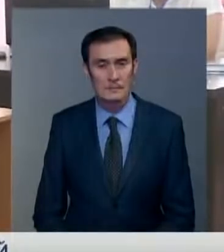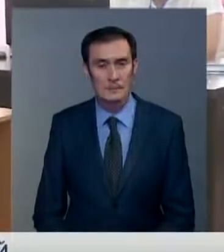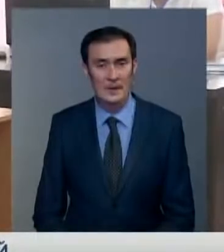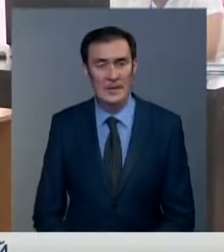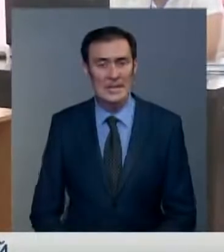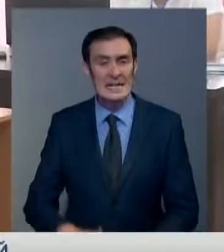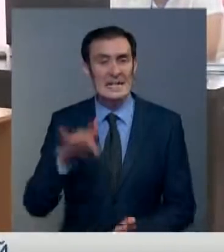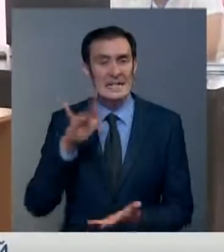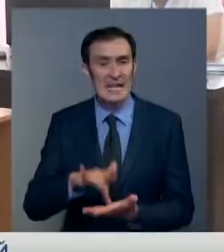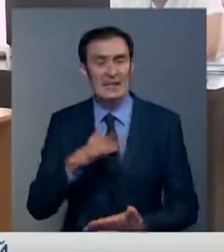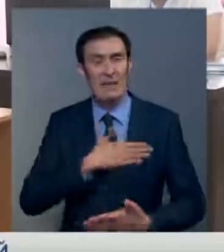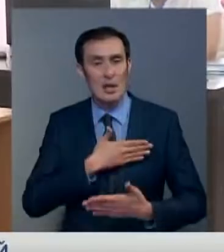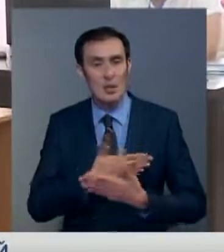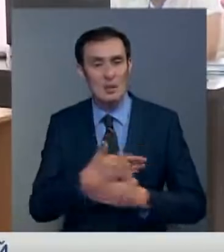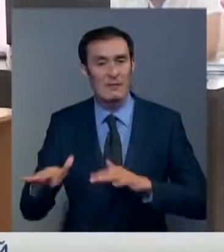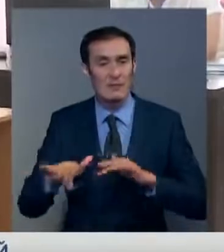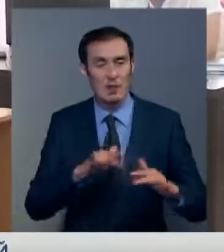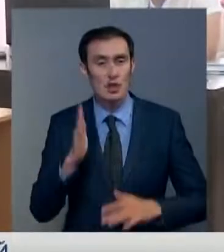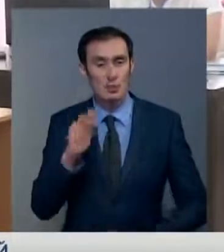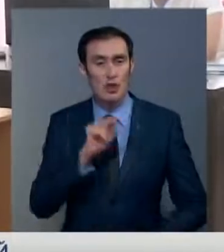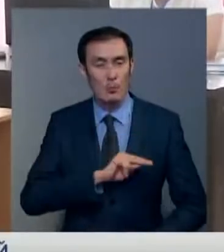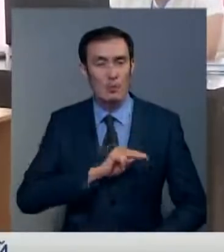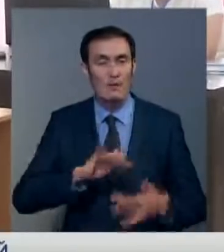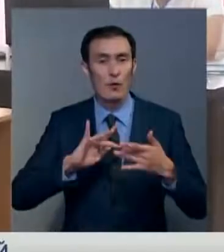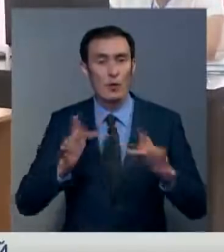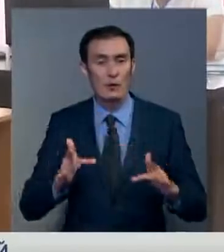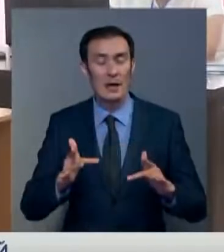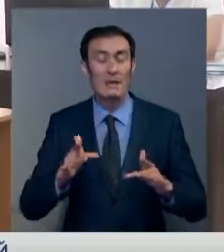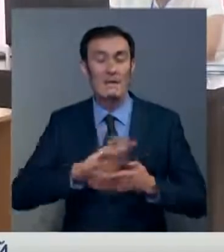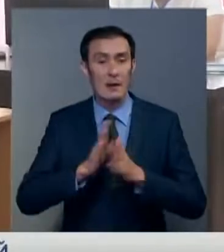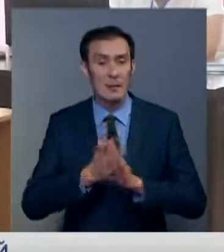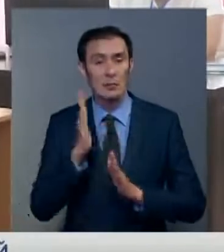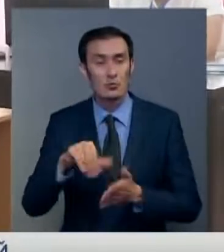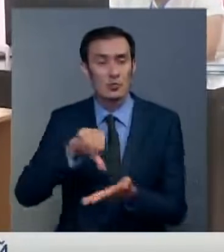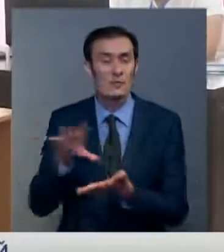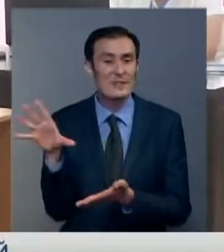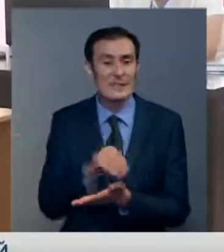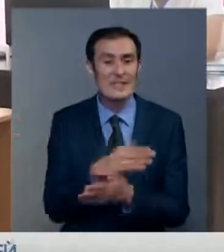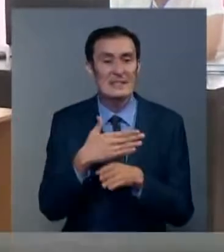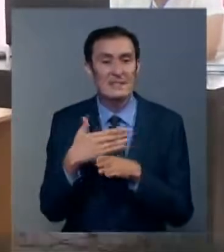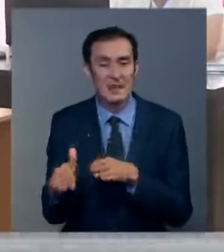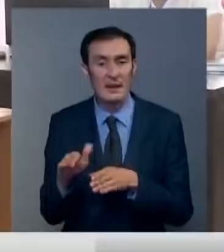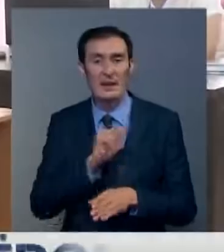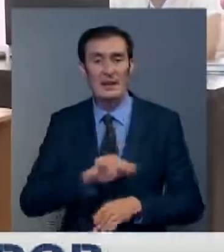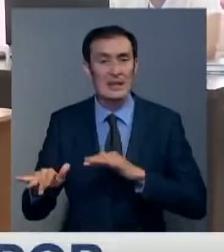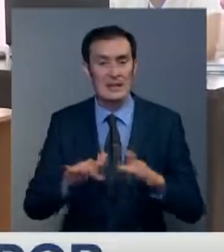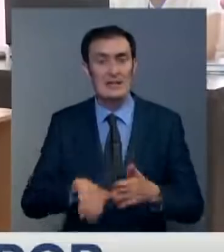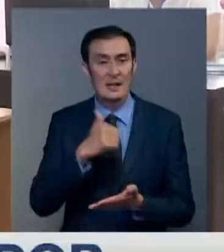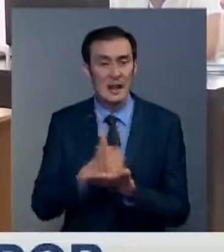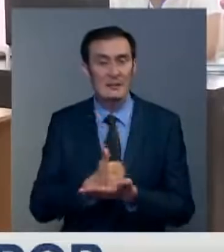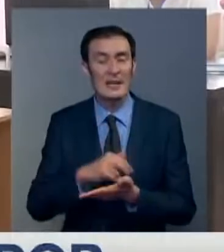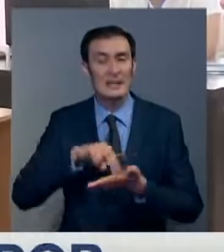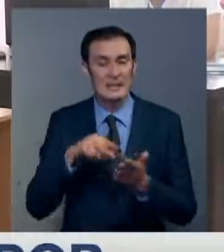Центр волонтерского движения будет функционировать в онлайн-формате и охватит практически все сферы деятельности. Главная его цель –